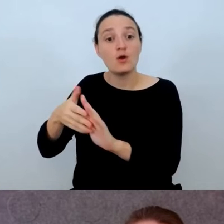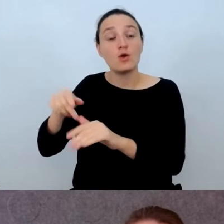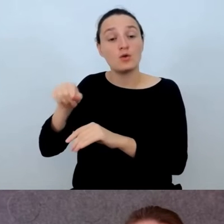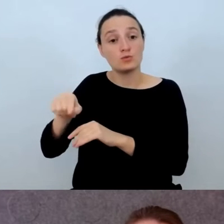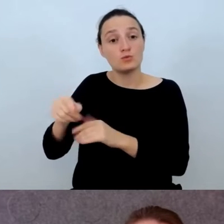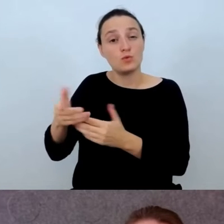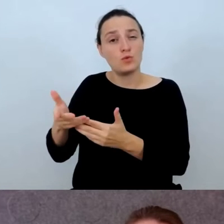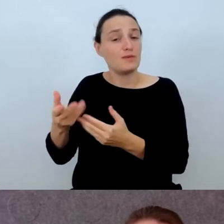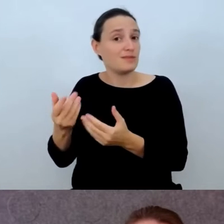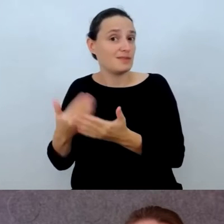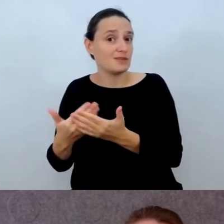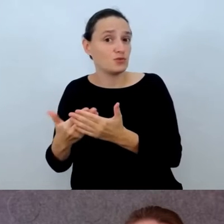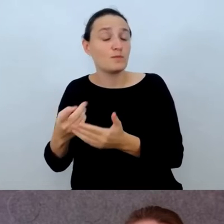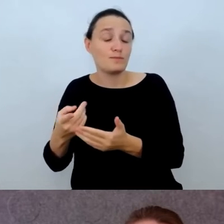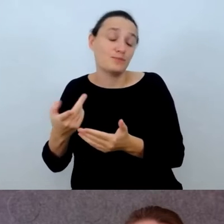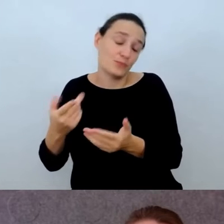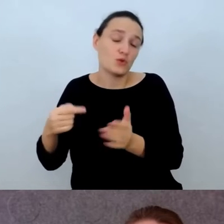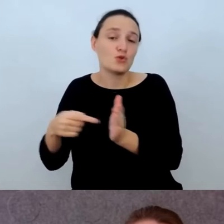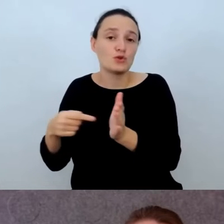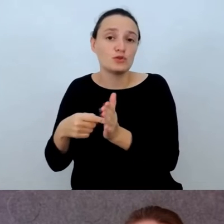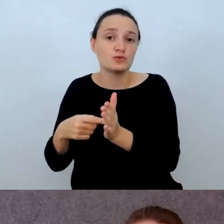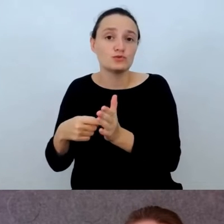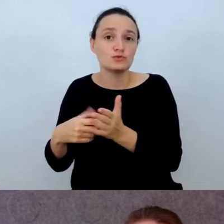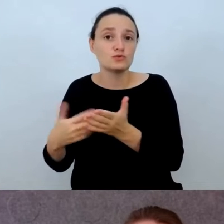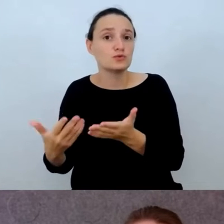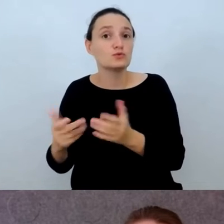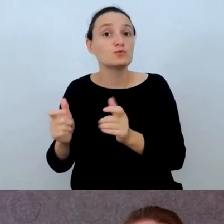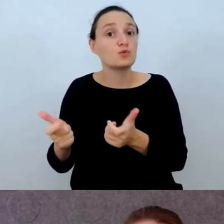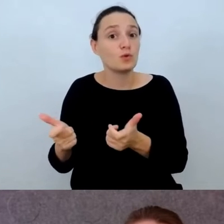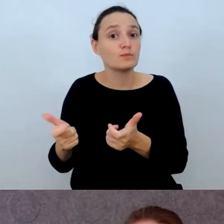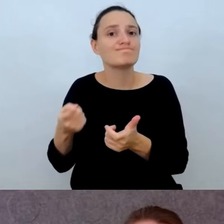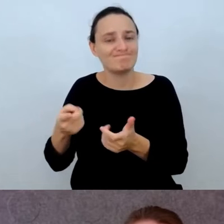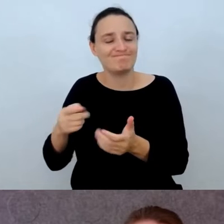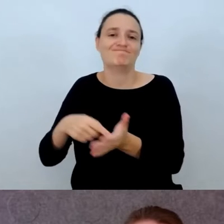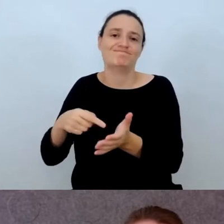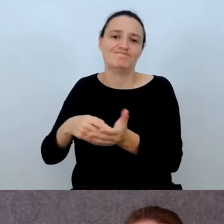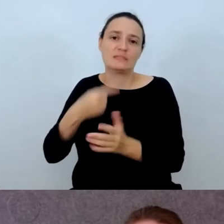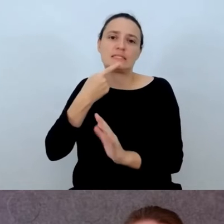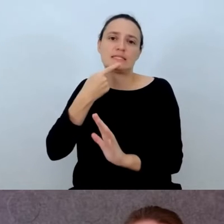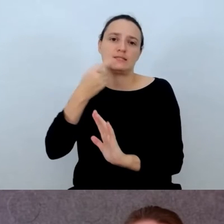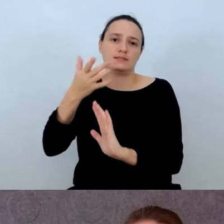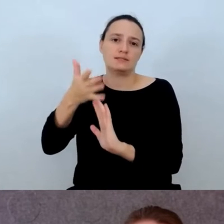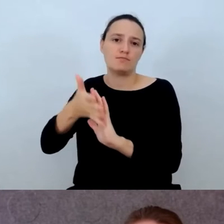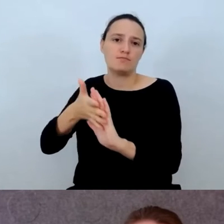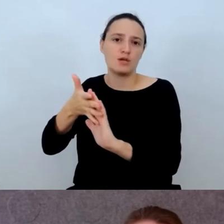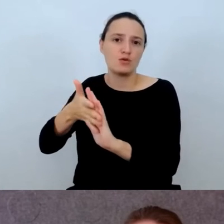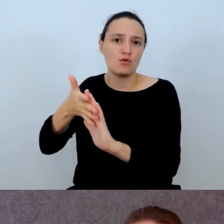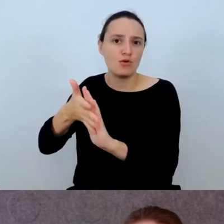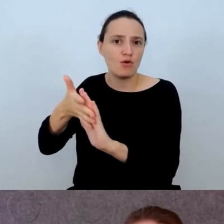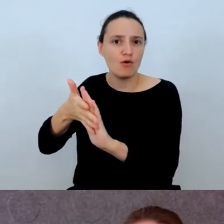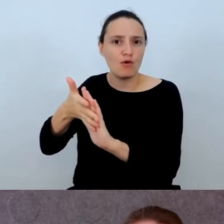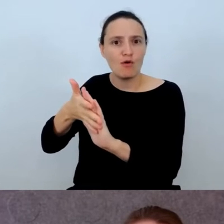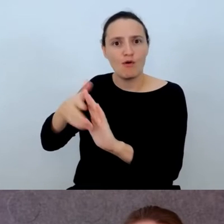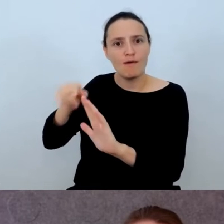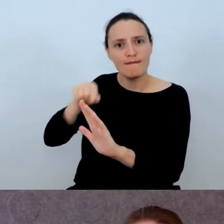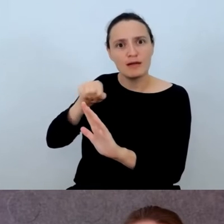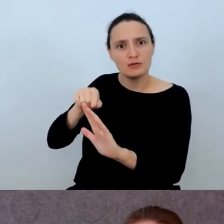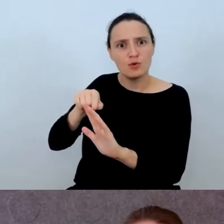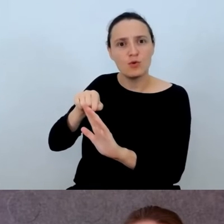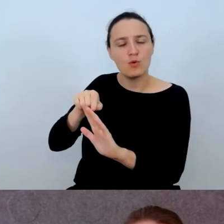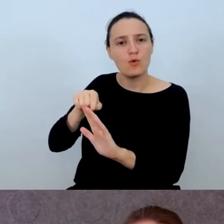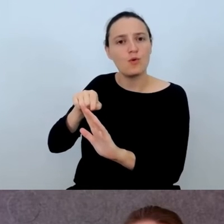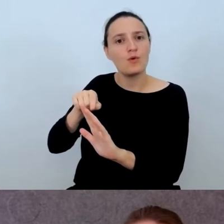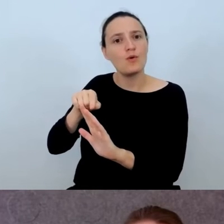ponieważ dotyczy właśnie języka migowego jako siły napędowej